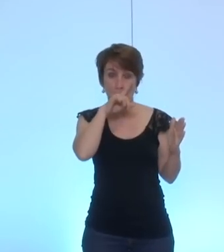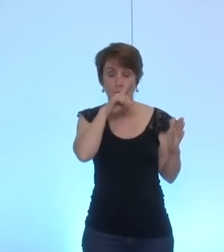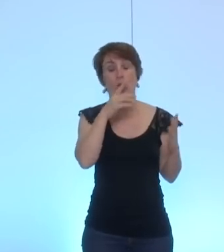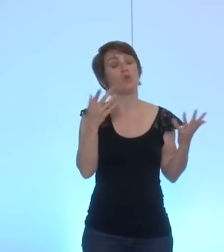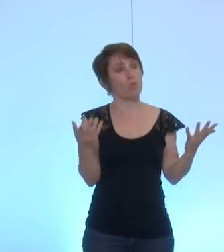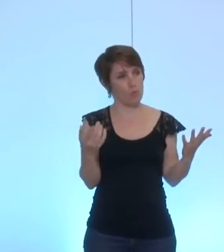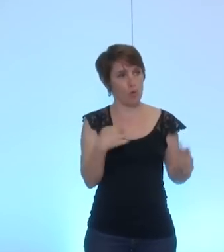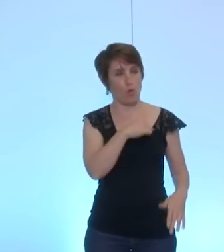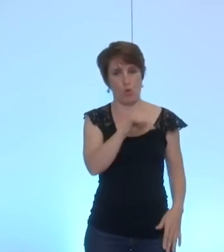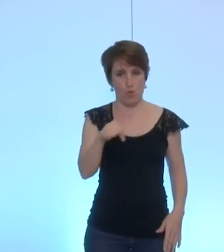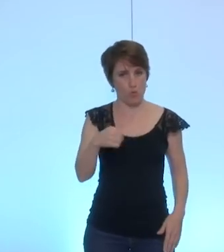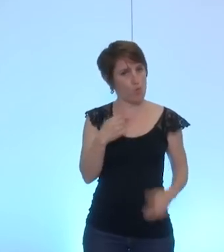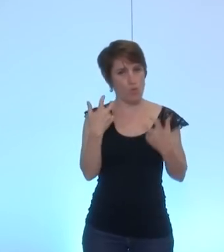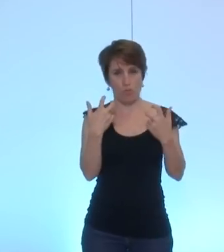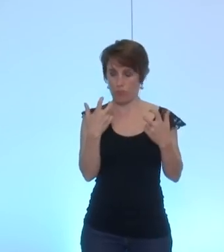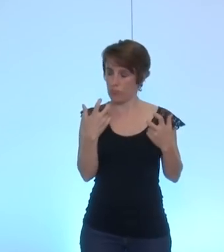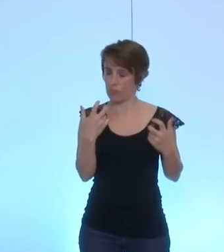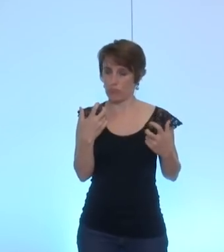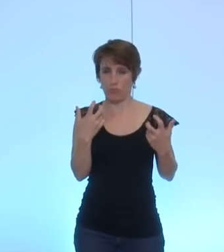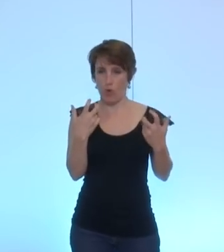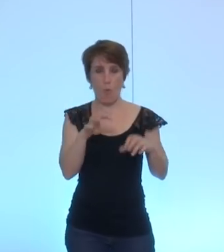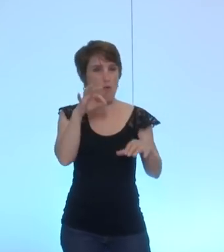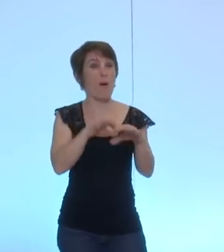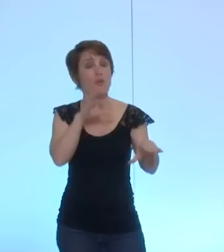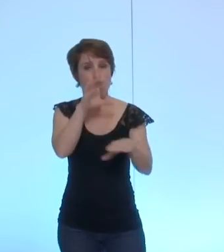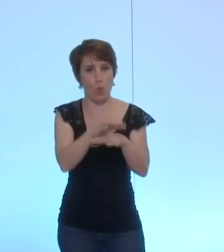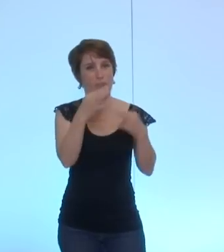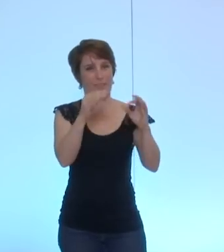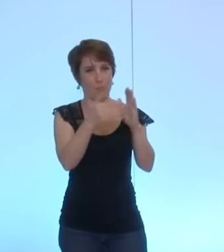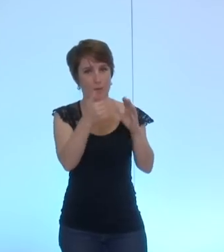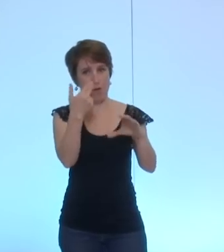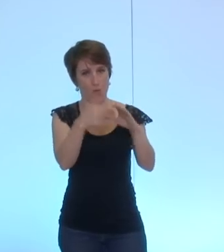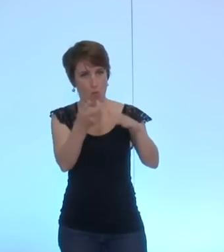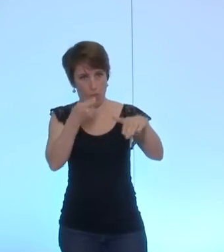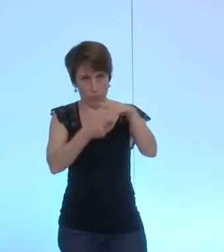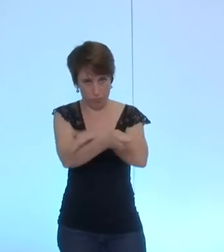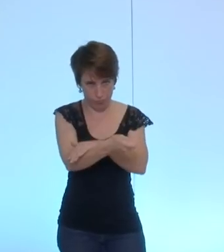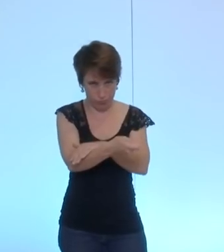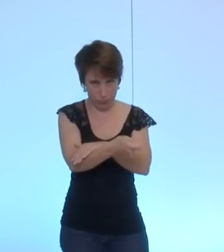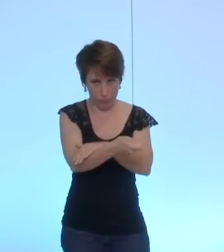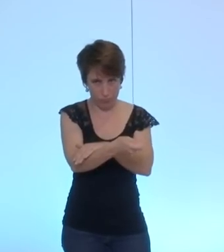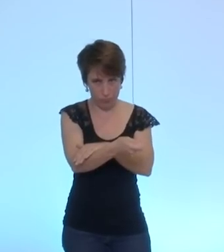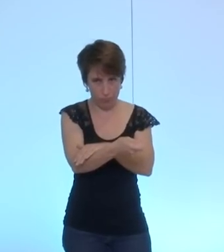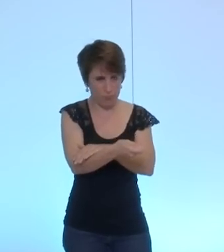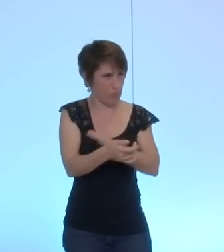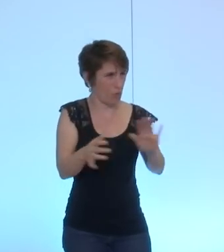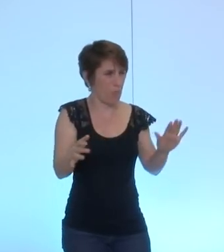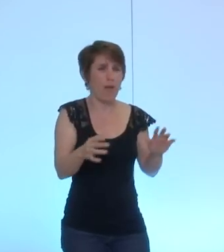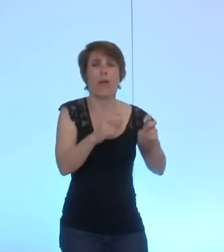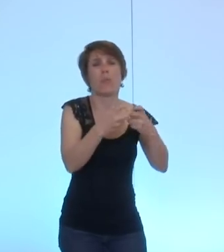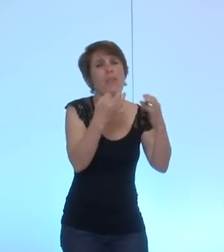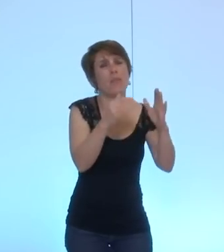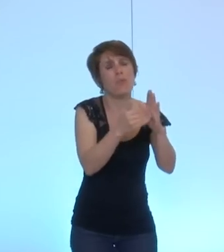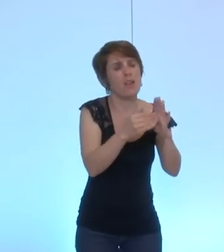à ne pas nous opposer au versement de ces 10 000 euros sans juger de la bonne ou la mauvaise somme